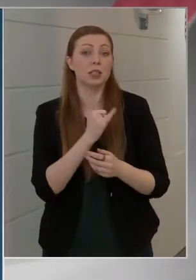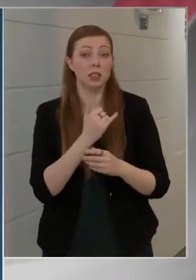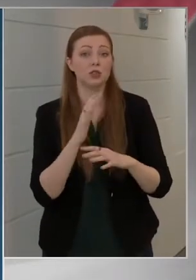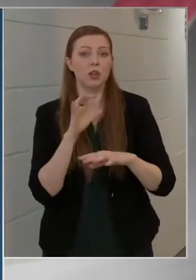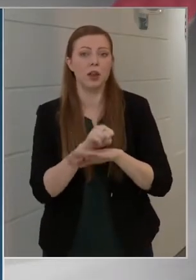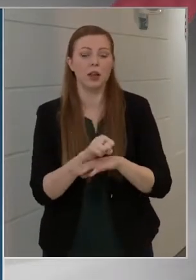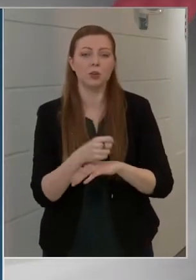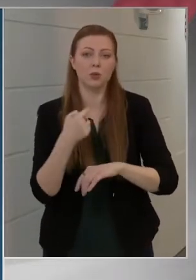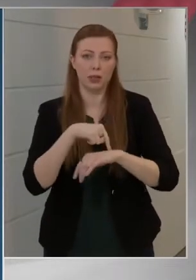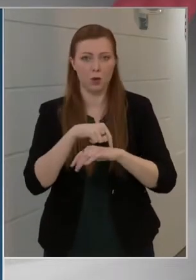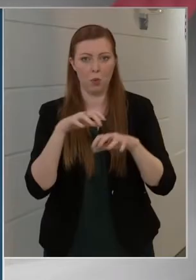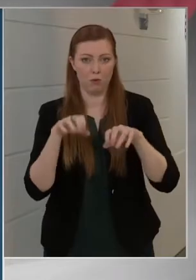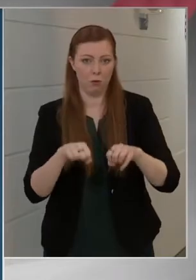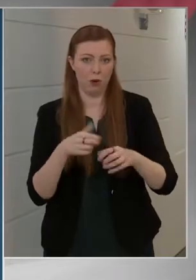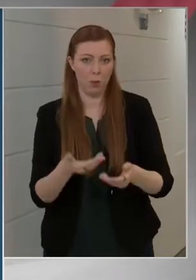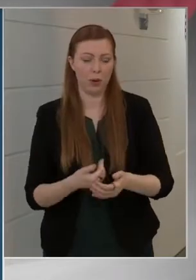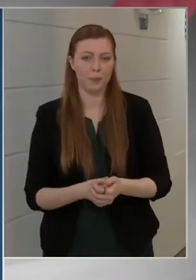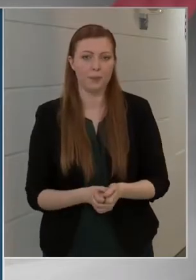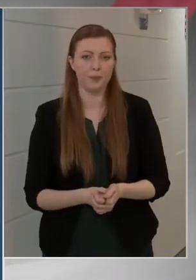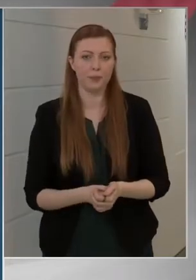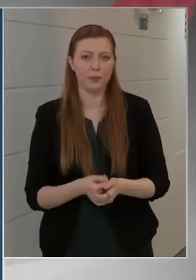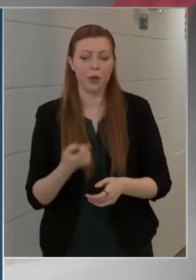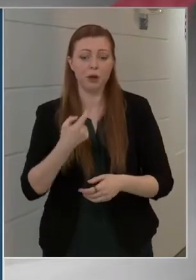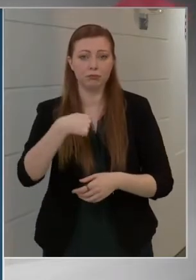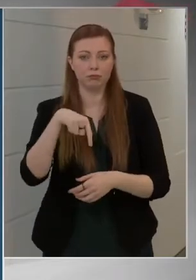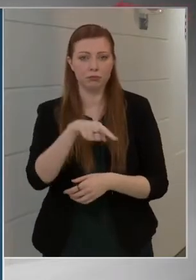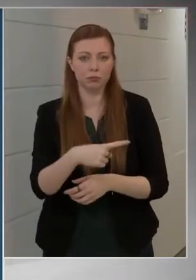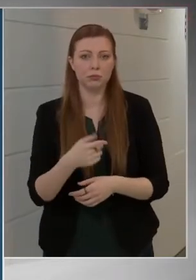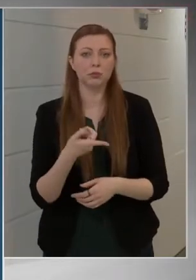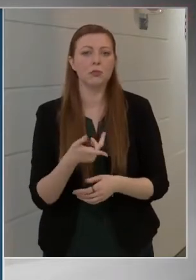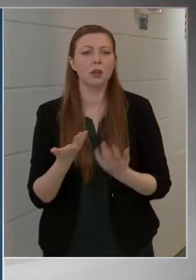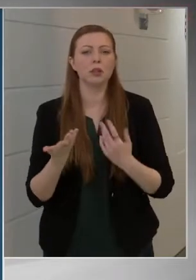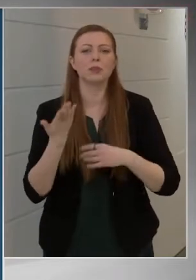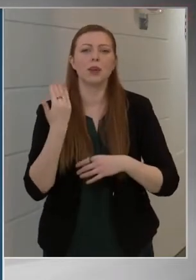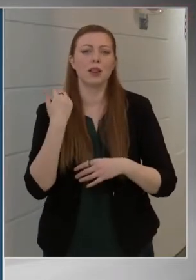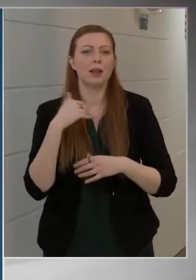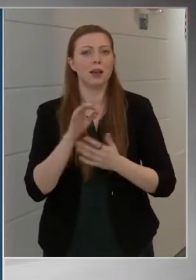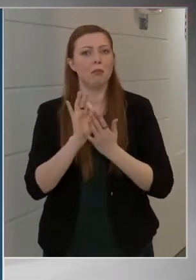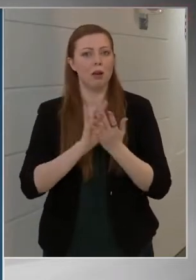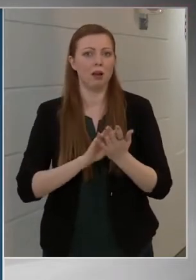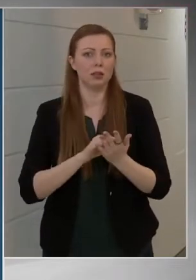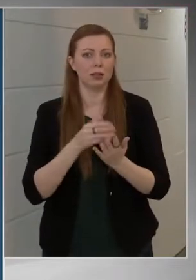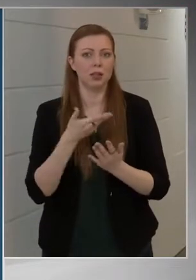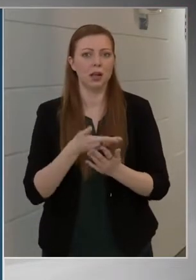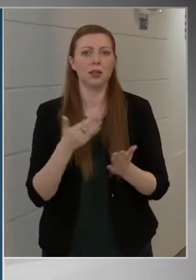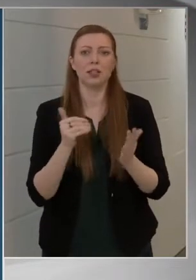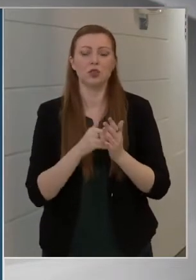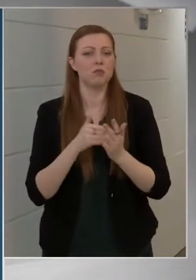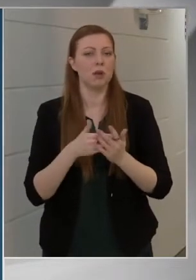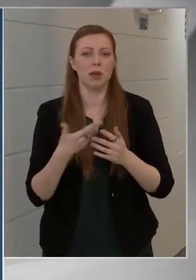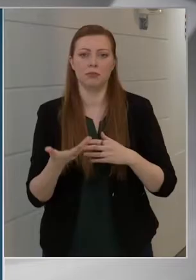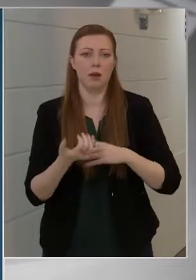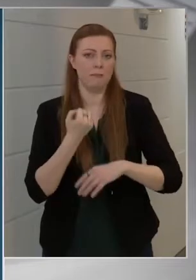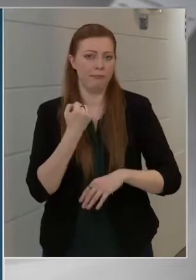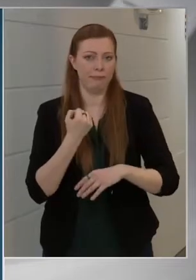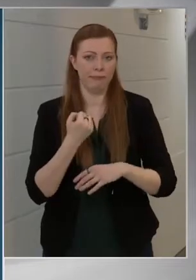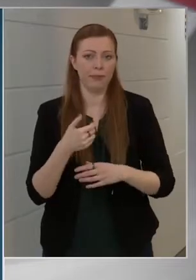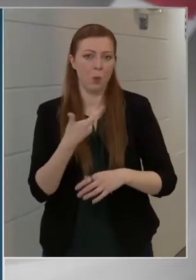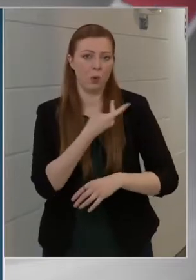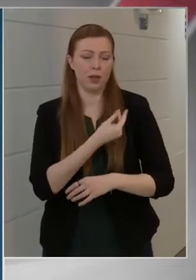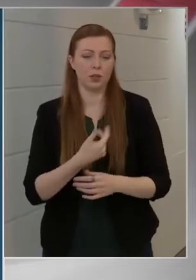időpontfoglalóban. Ők azok, akik legrégebben regisztráltak, és még nem vették fel az oltást.